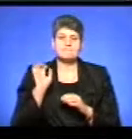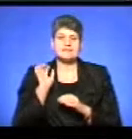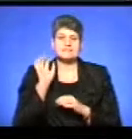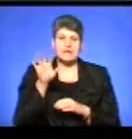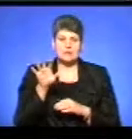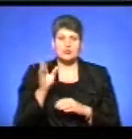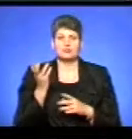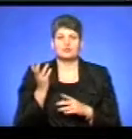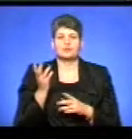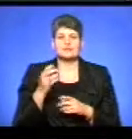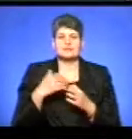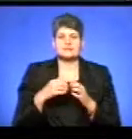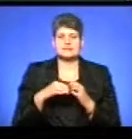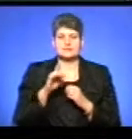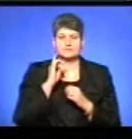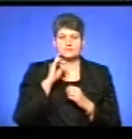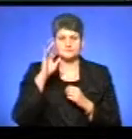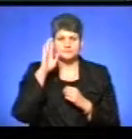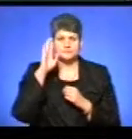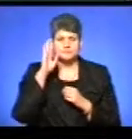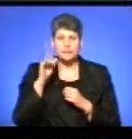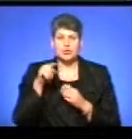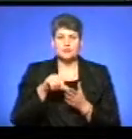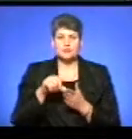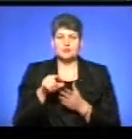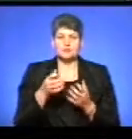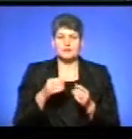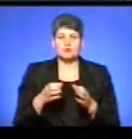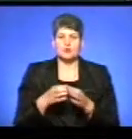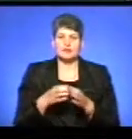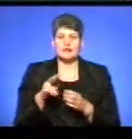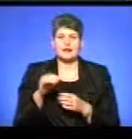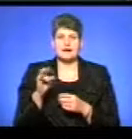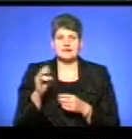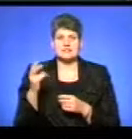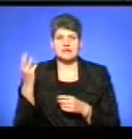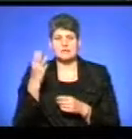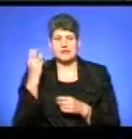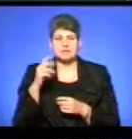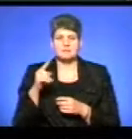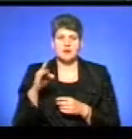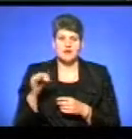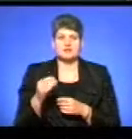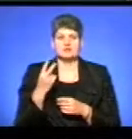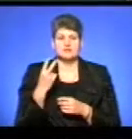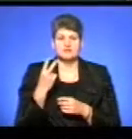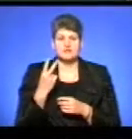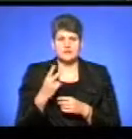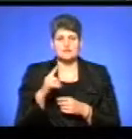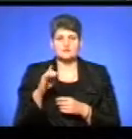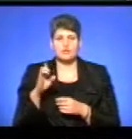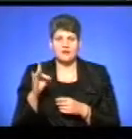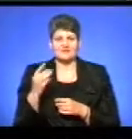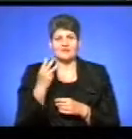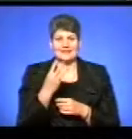2003 року народження і молодших. Участь у ньому беруть команди із Лановець, Хмельницька, Збаража, дві команди з Борова і три з